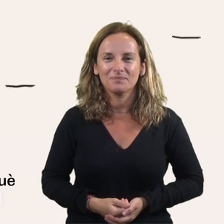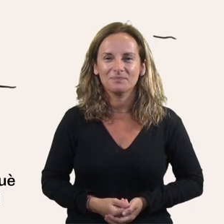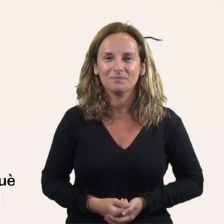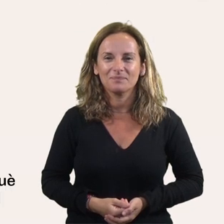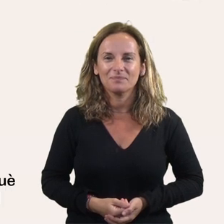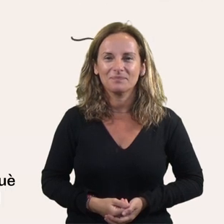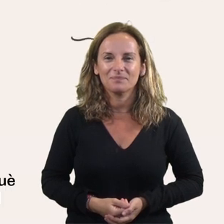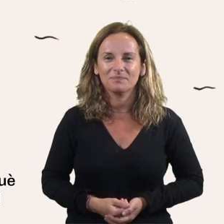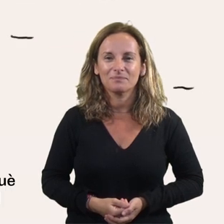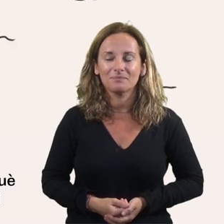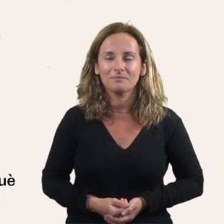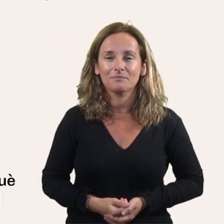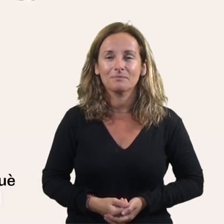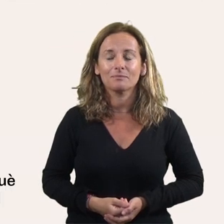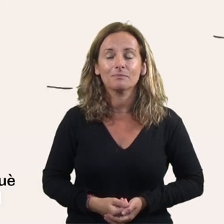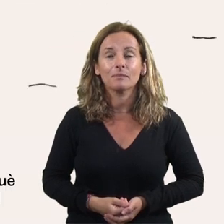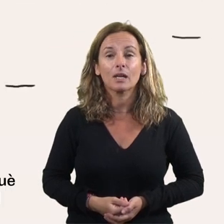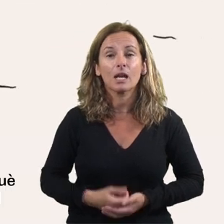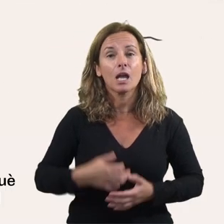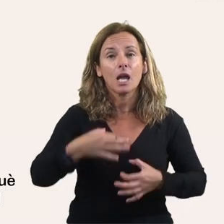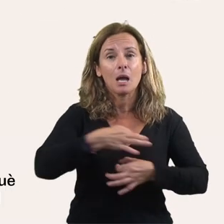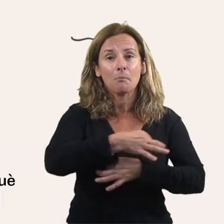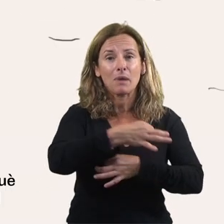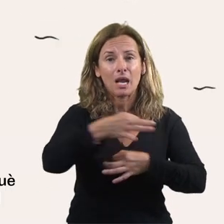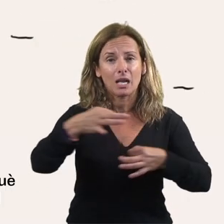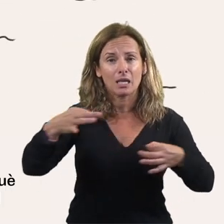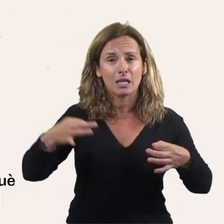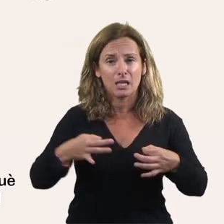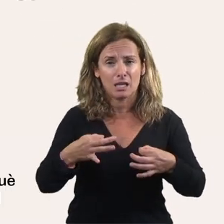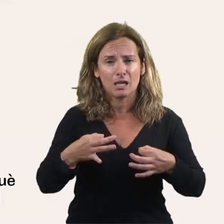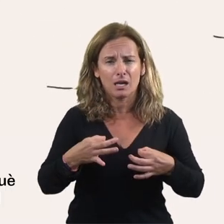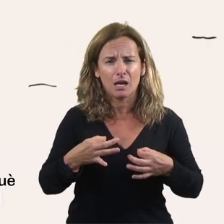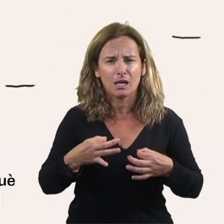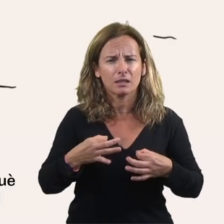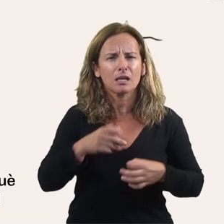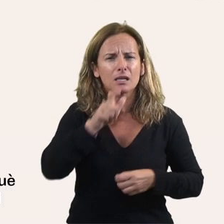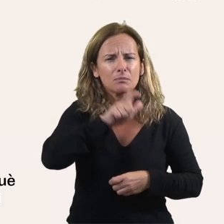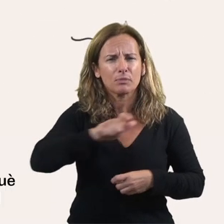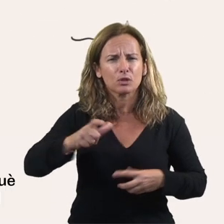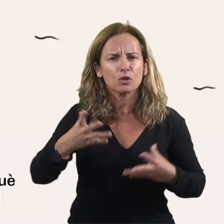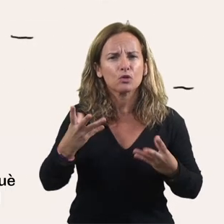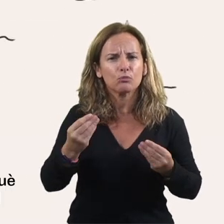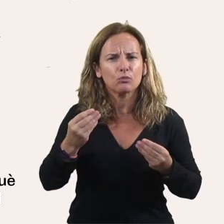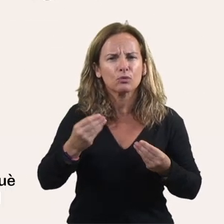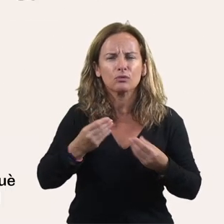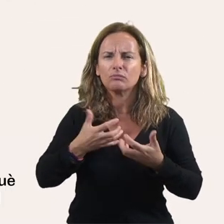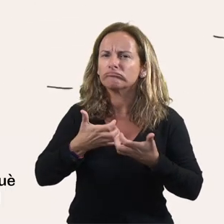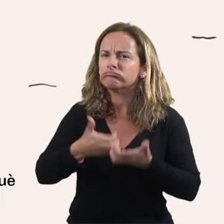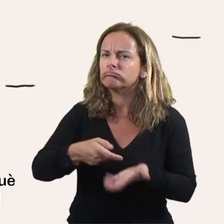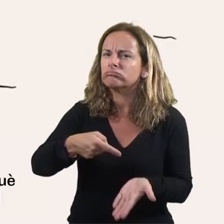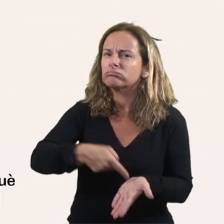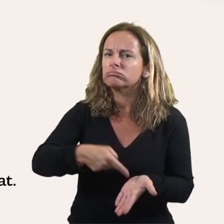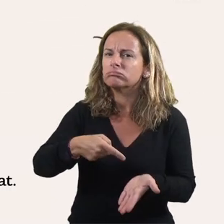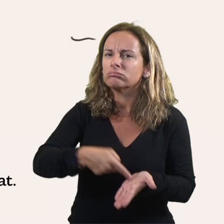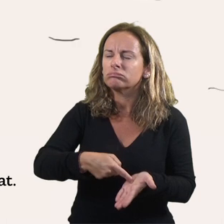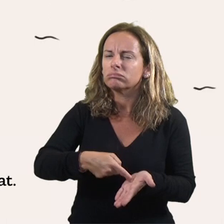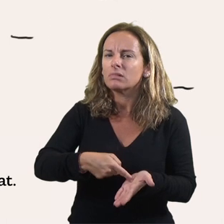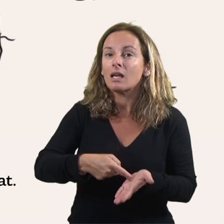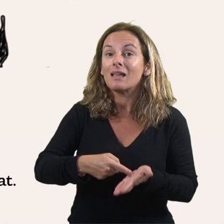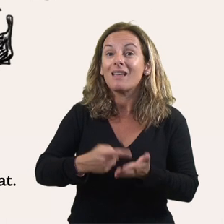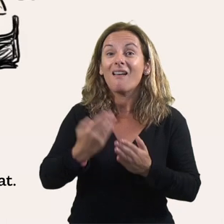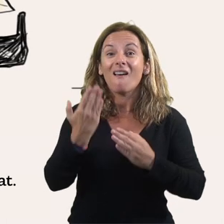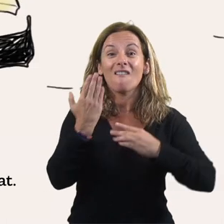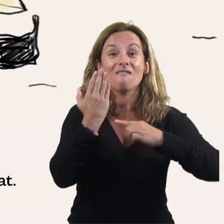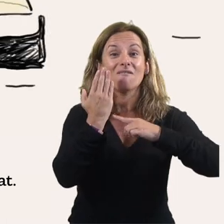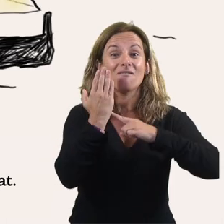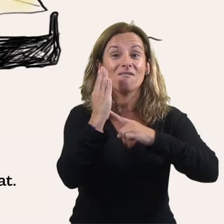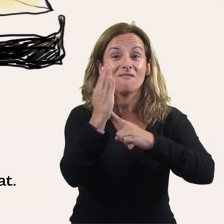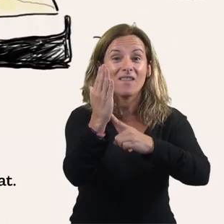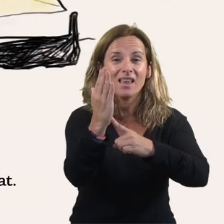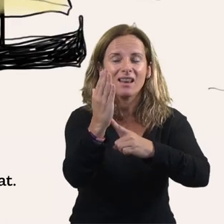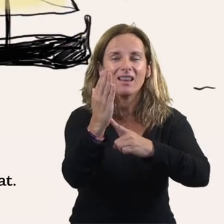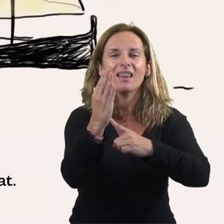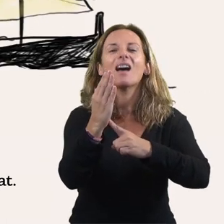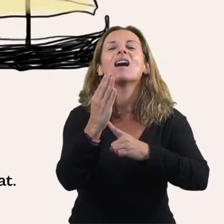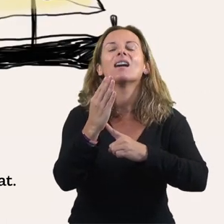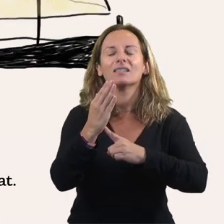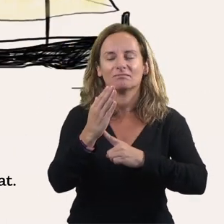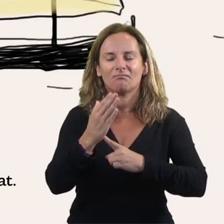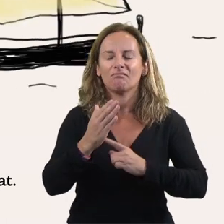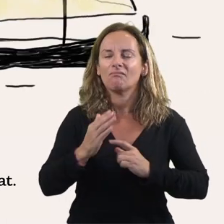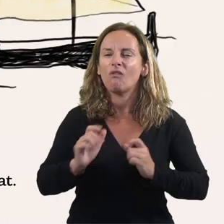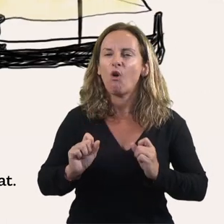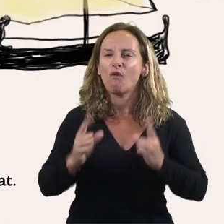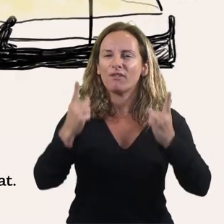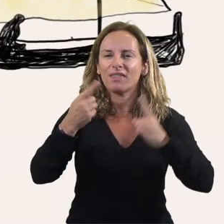A casa nostra, moltes persones lluiten perquè es declari bé d'interès cultural i material la balaiatina i la pràctica d'aquesta